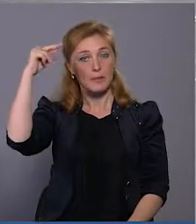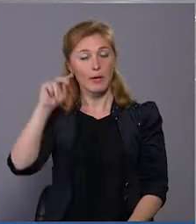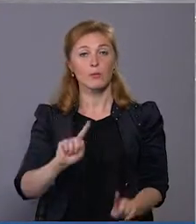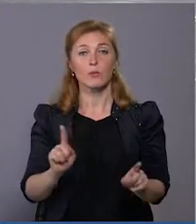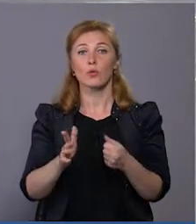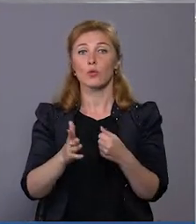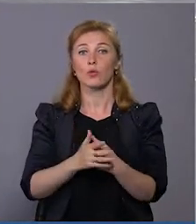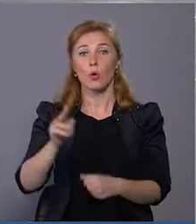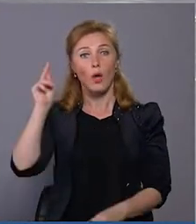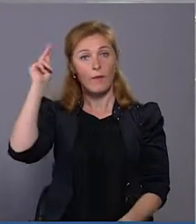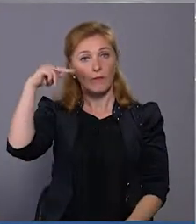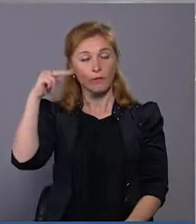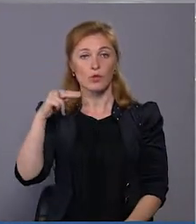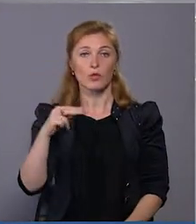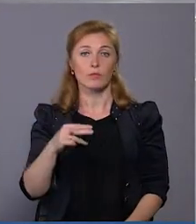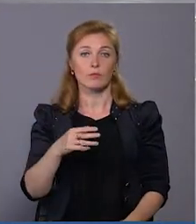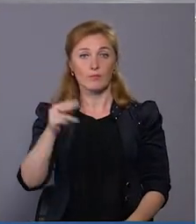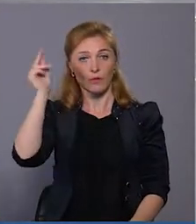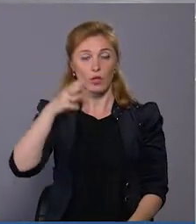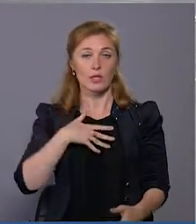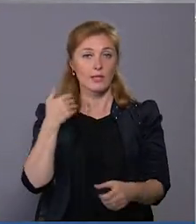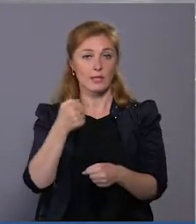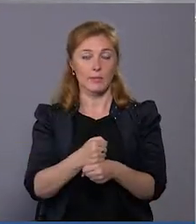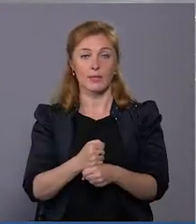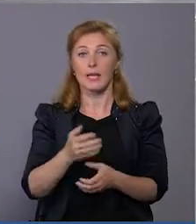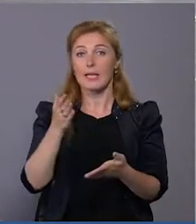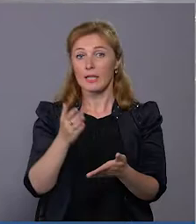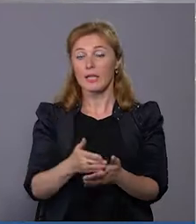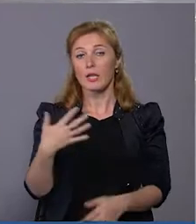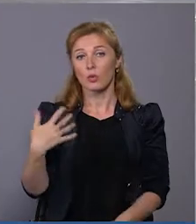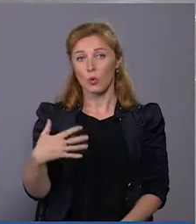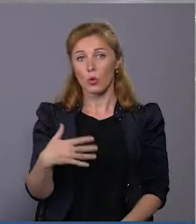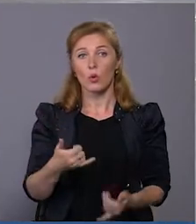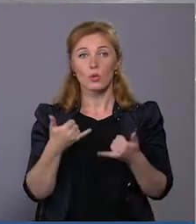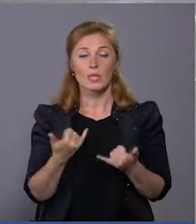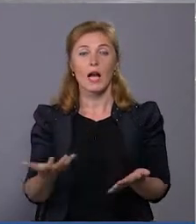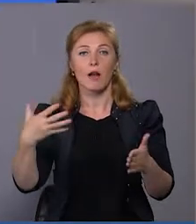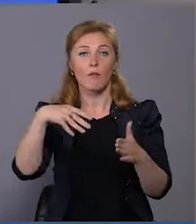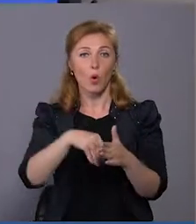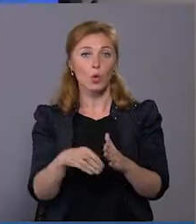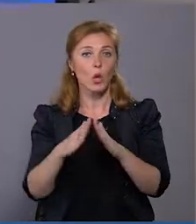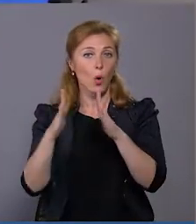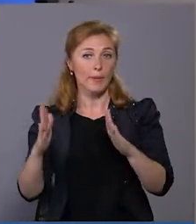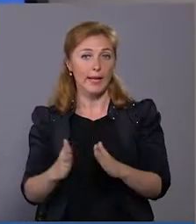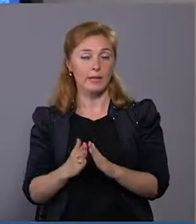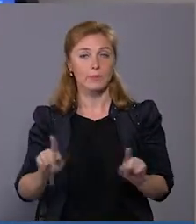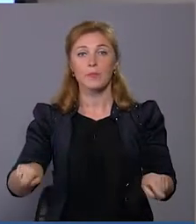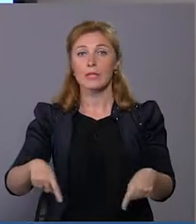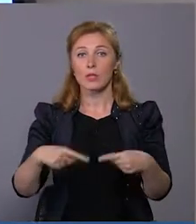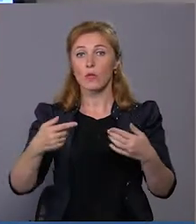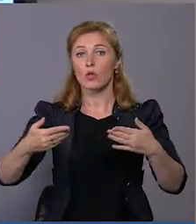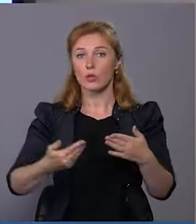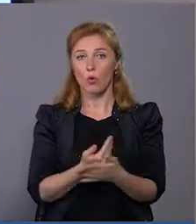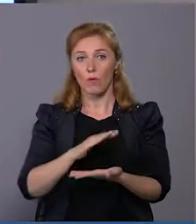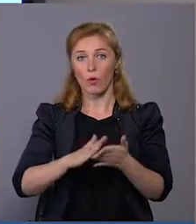певної навчальної дисципліни. Власне, воно і є дороговартісним, зараз воно входить у комплект. Створення нових умов